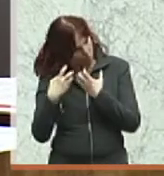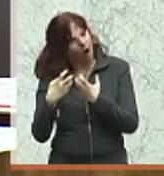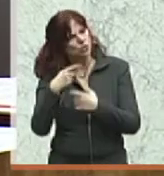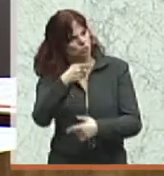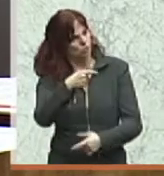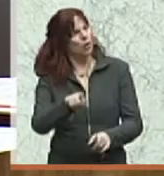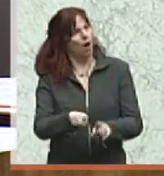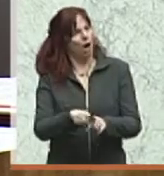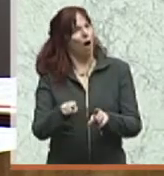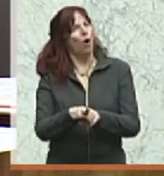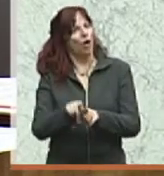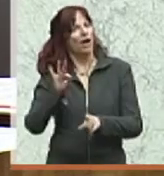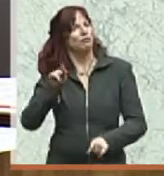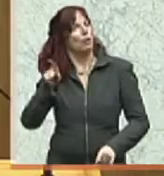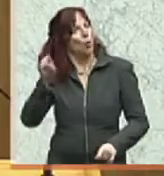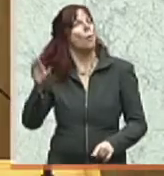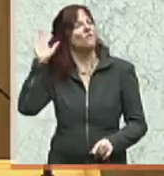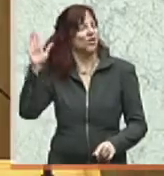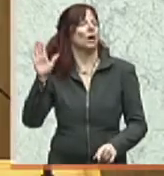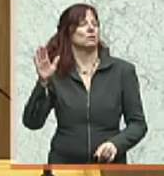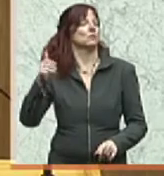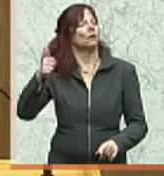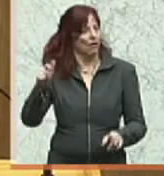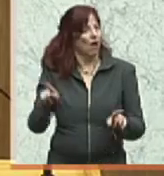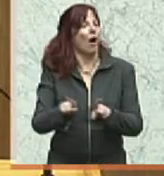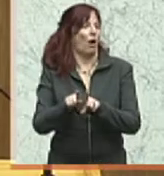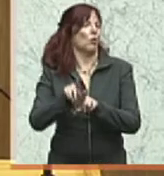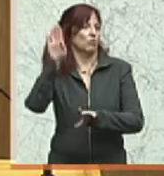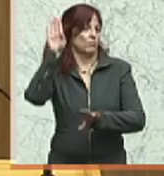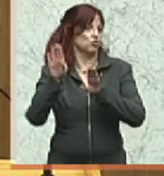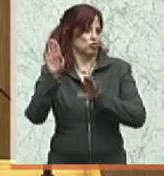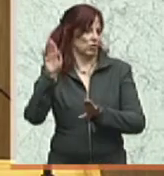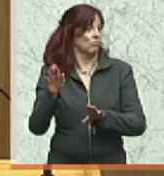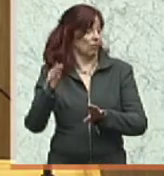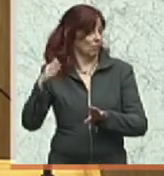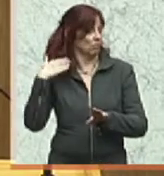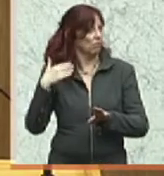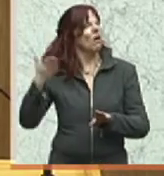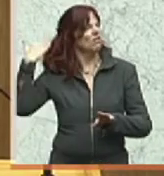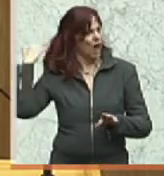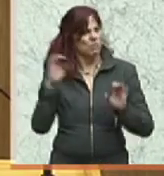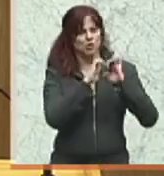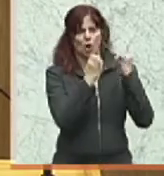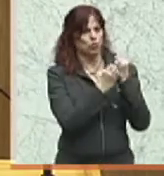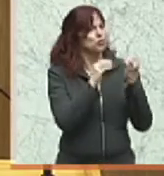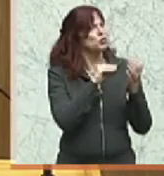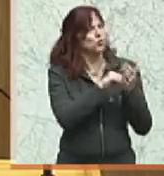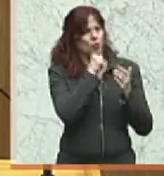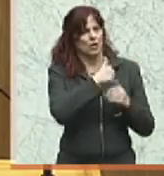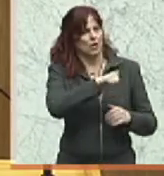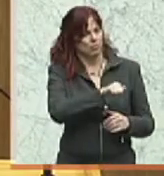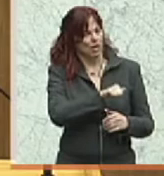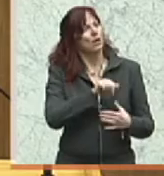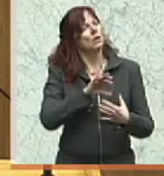Ausschuss war das noch nicht der Fall, was die Betrachtung der Zeit von 1933 bis 1938 anlangt.